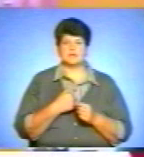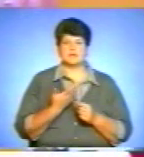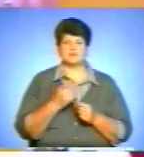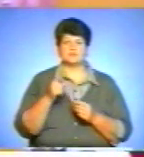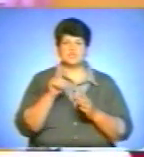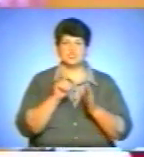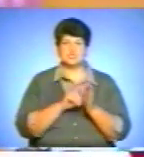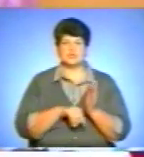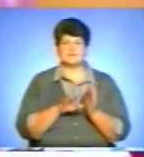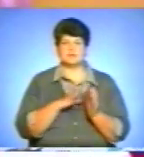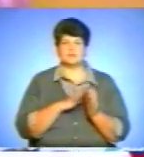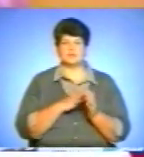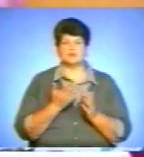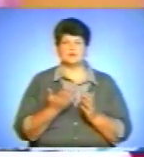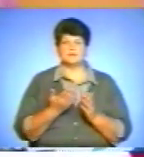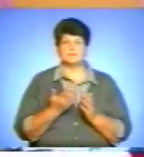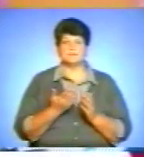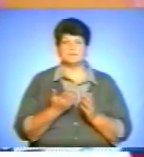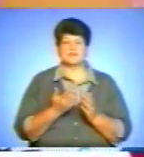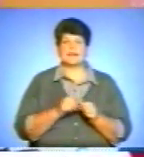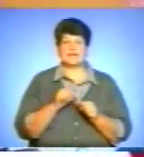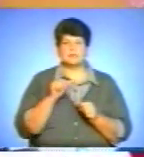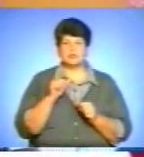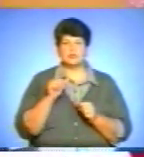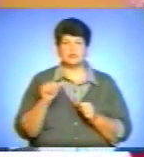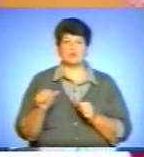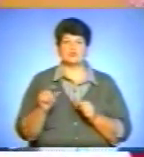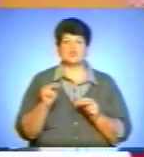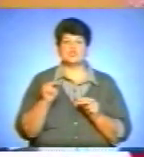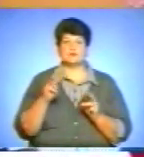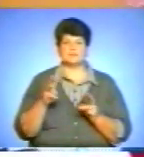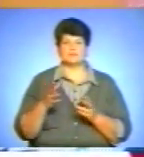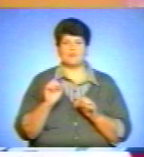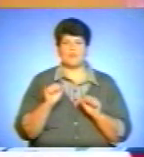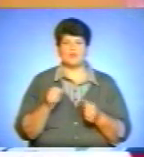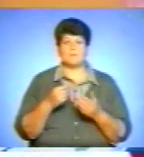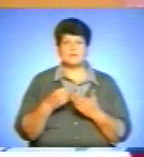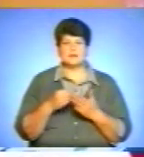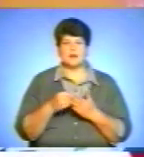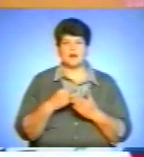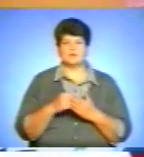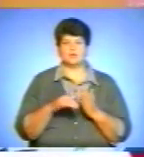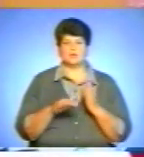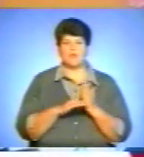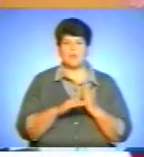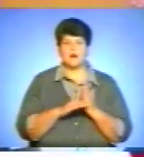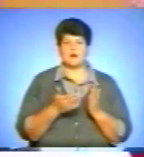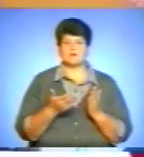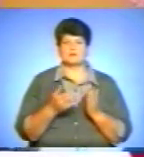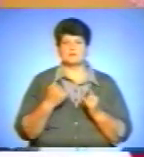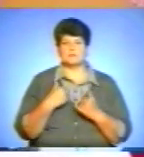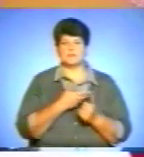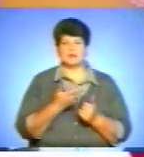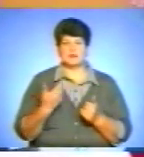дешевше трошки обійшлося. Ну і крім того, чим можуть? Матеріально допомагають. Ну і ми,